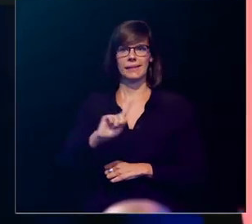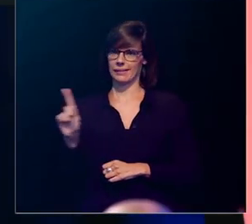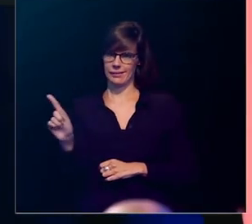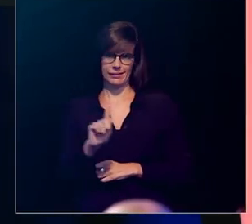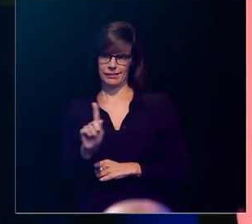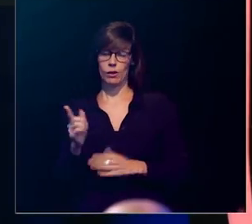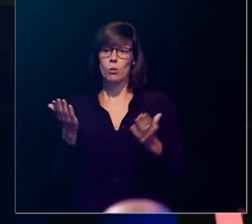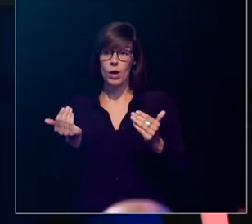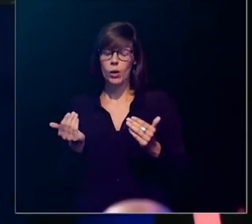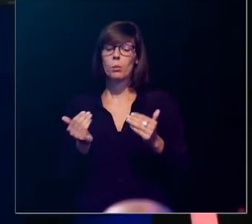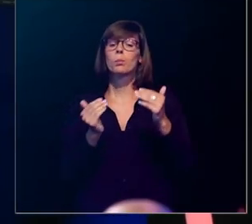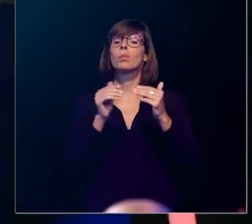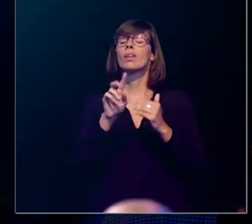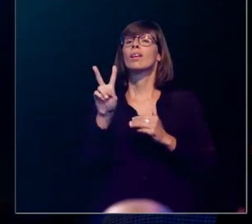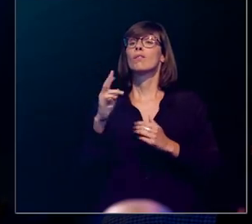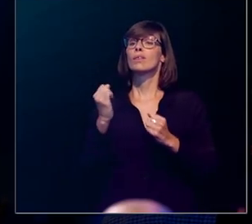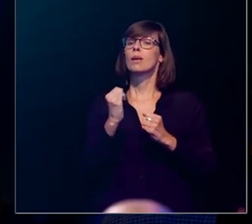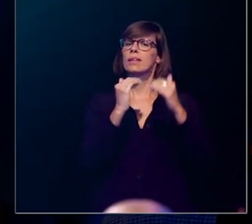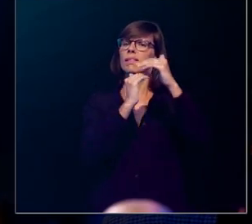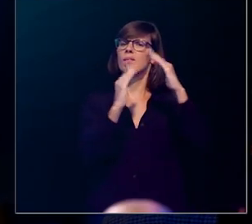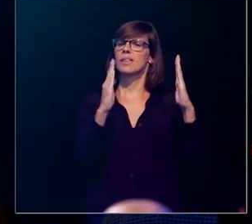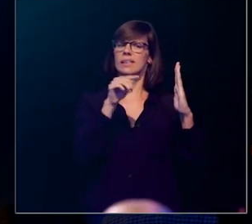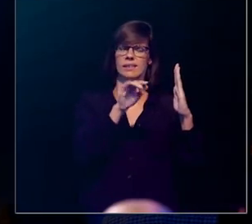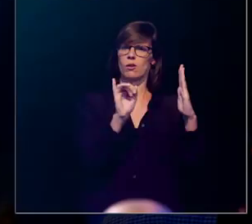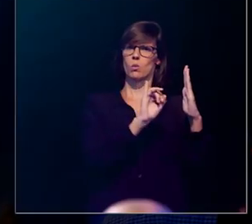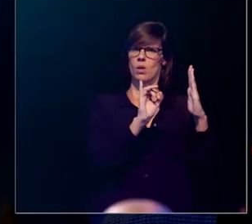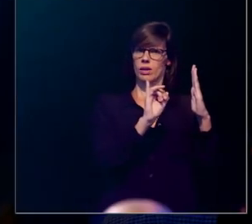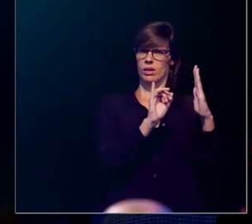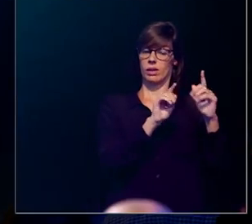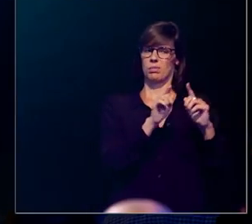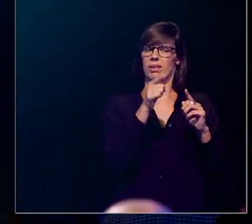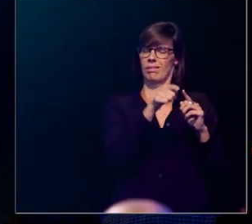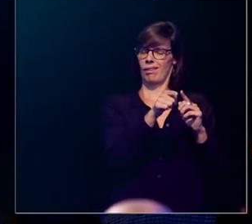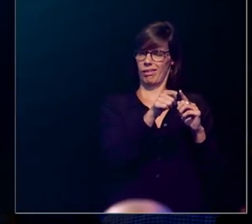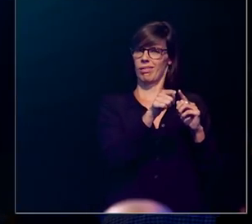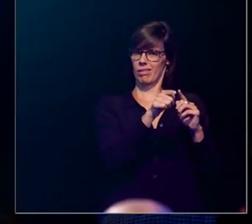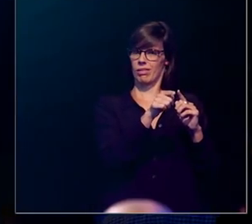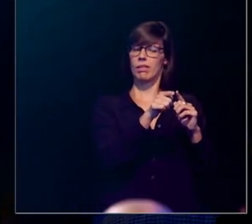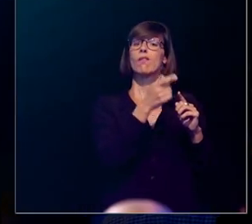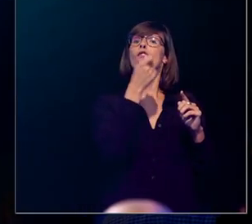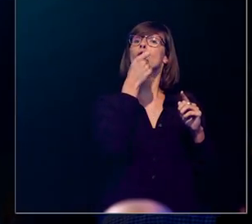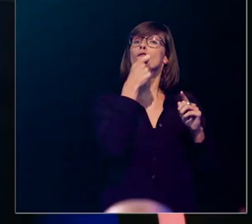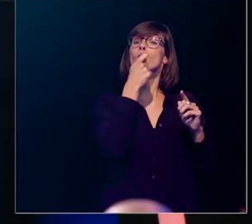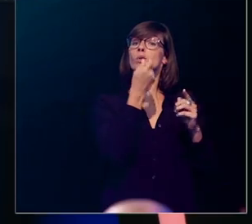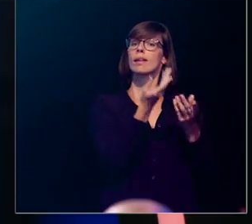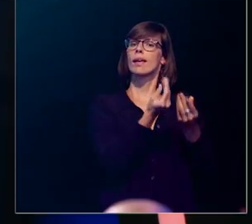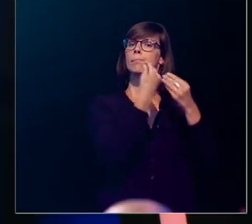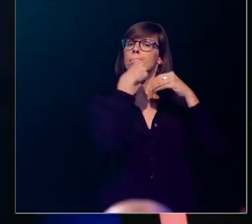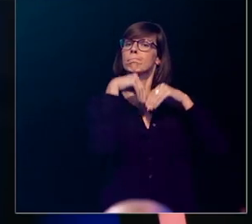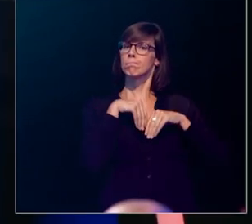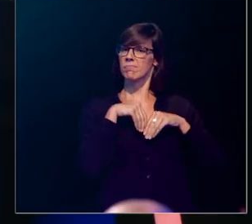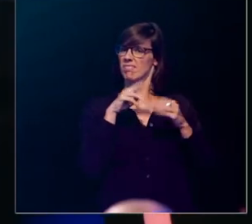Want de definitie van een vitamine is een bestanddeel dat uit de voeding komt en wat